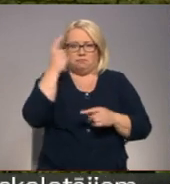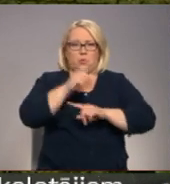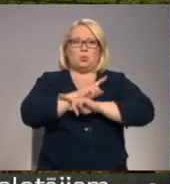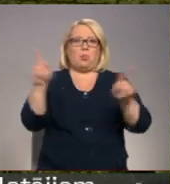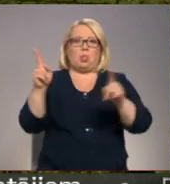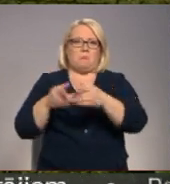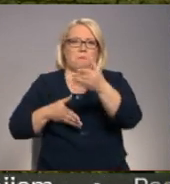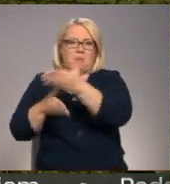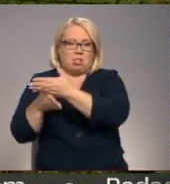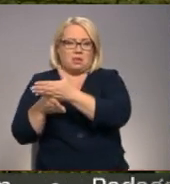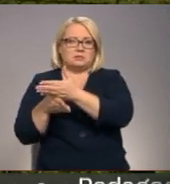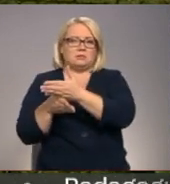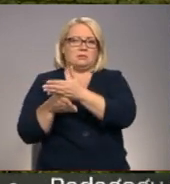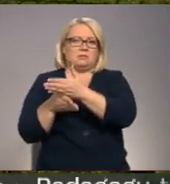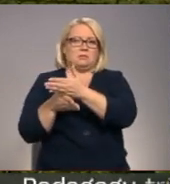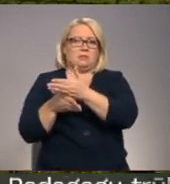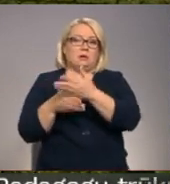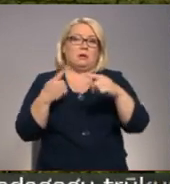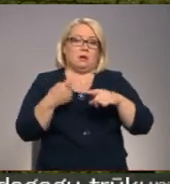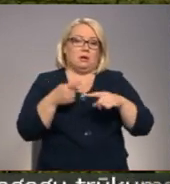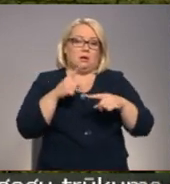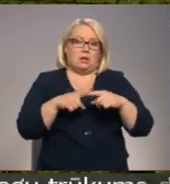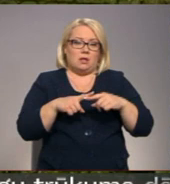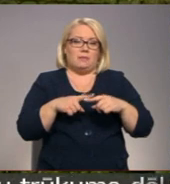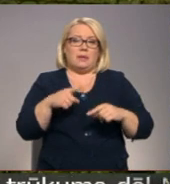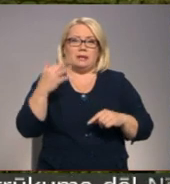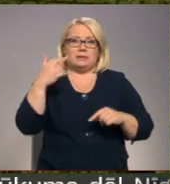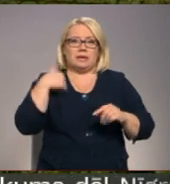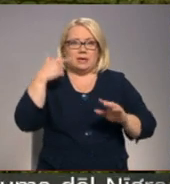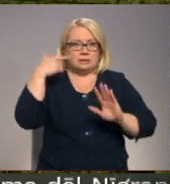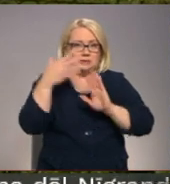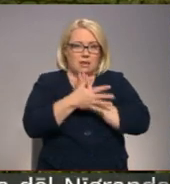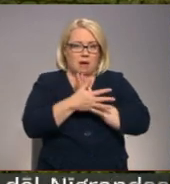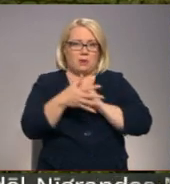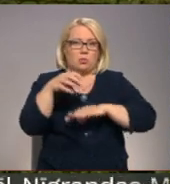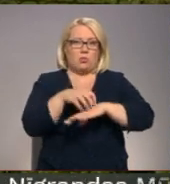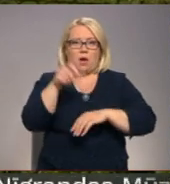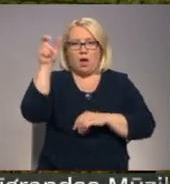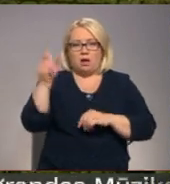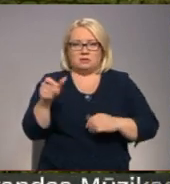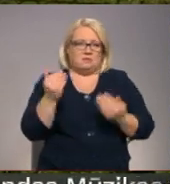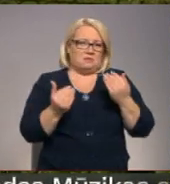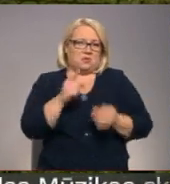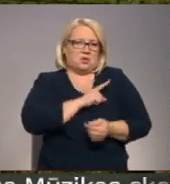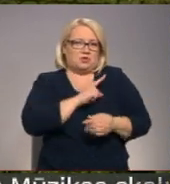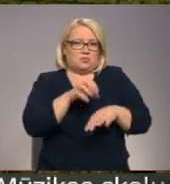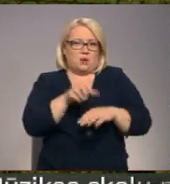es reiz pieskrienu klāt. Un tad tas, cik es saprotu, ārsts, laikam dežūrārsts,